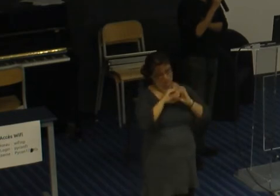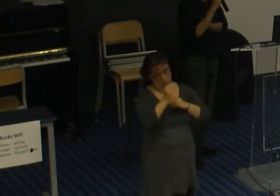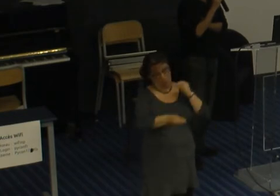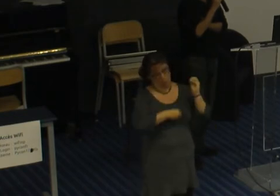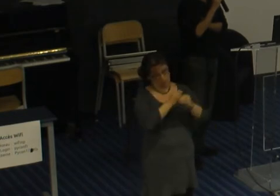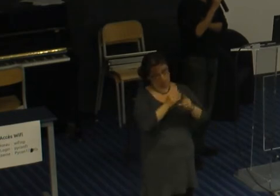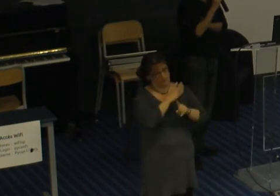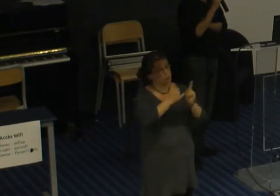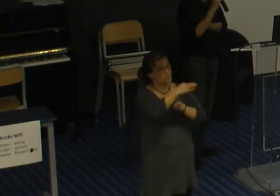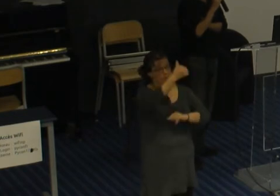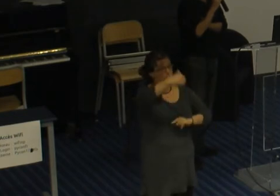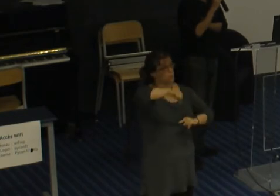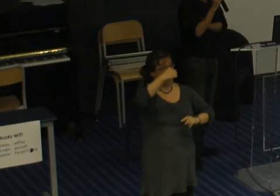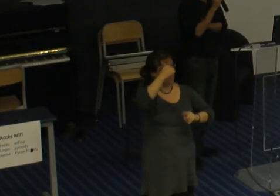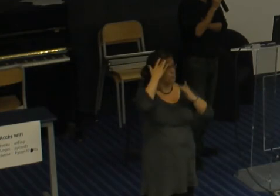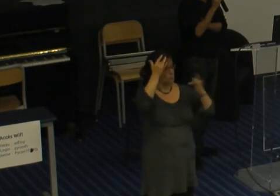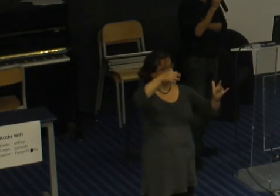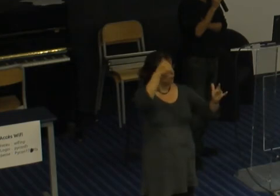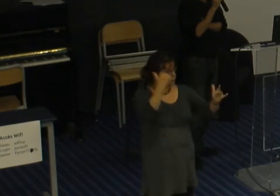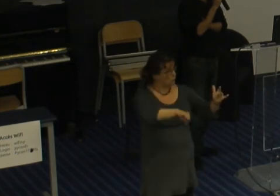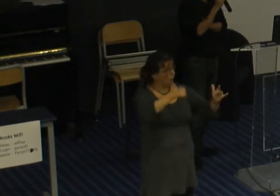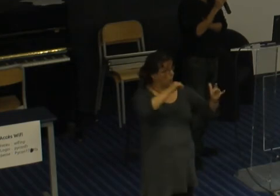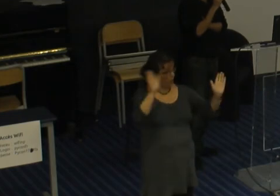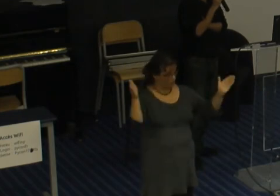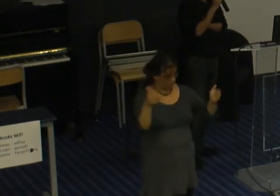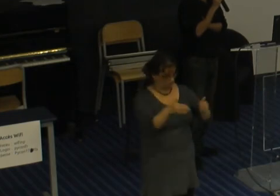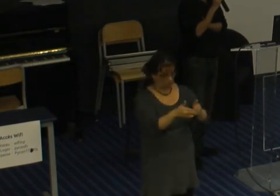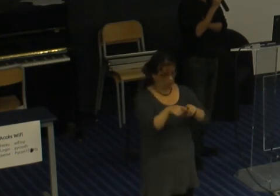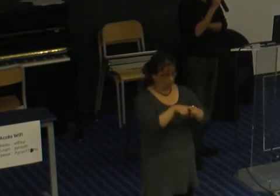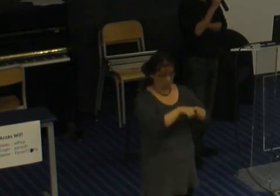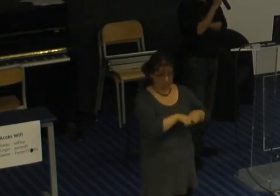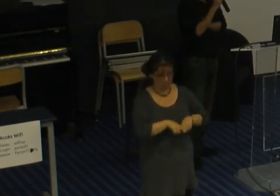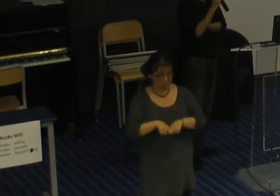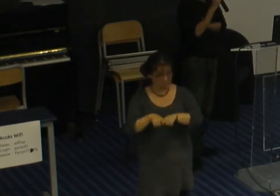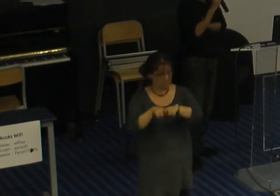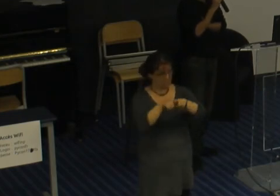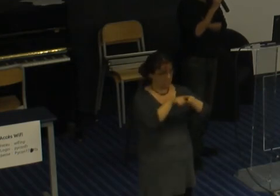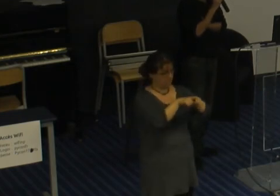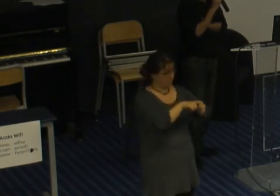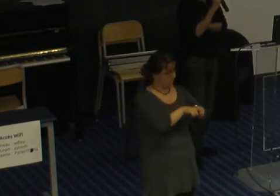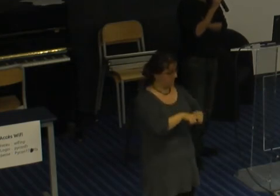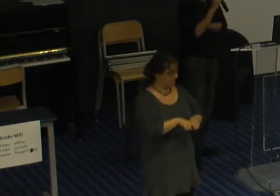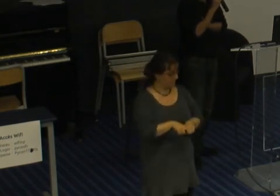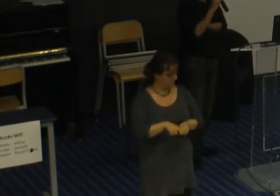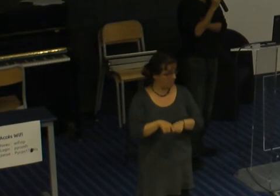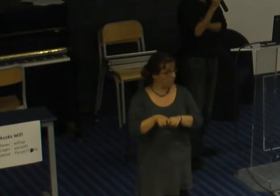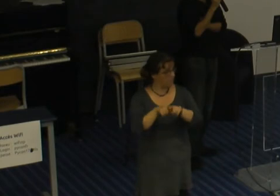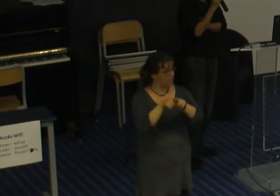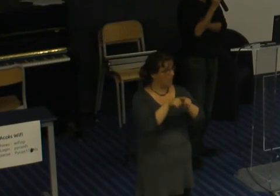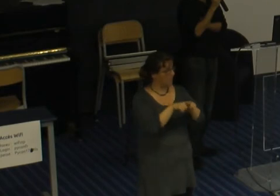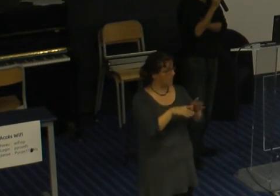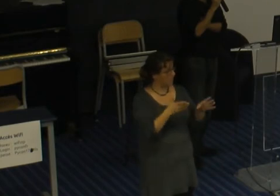et donc avec un point de vue très réducteur va réussir à s'imposer par la force de ses petits bras